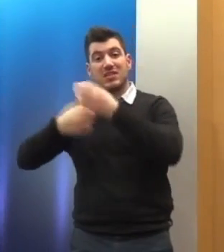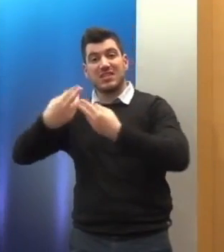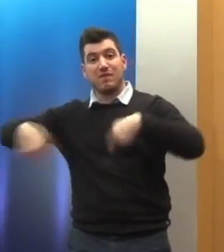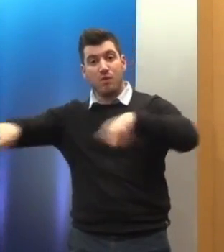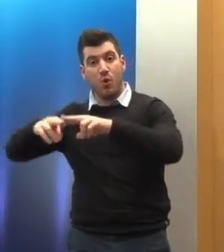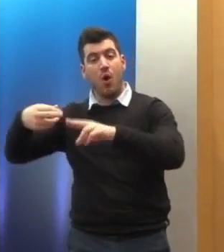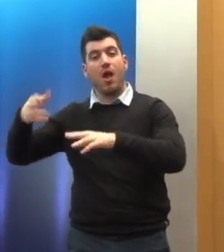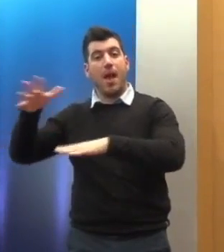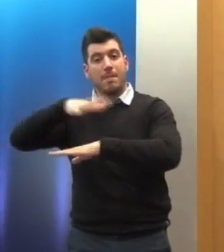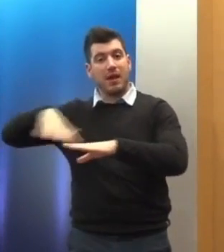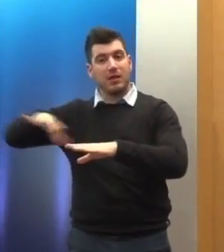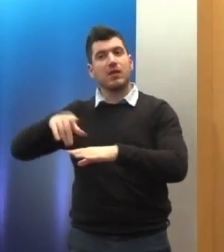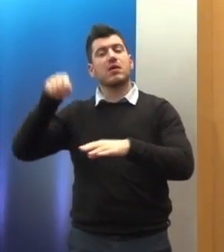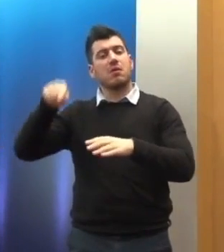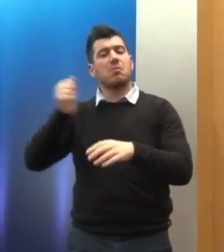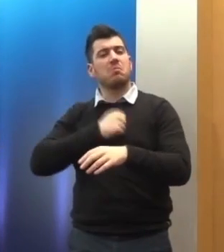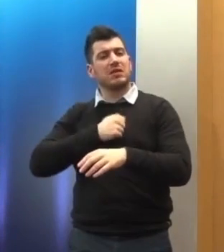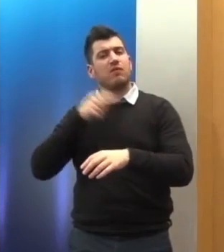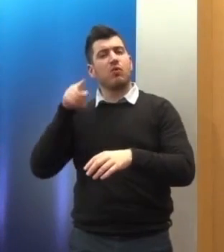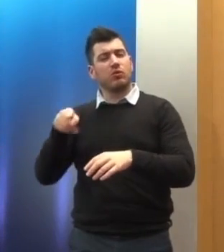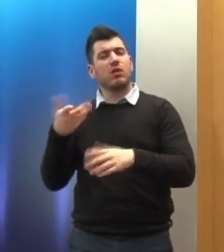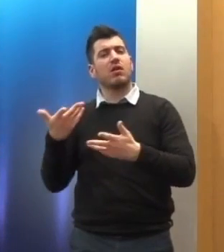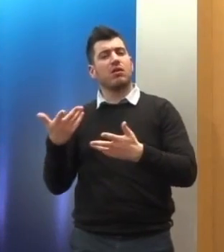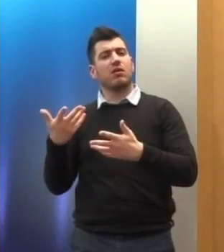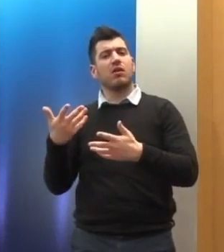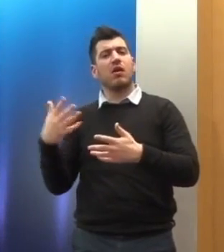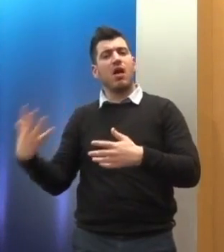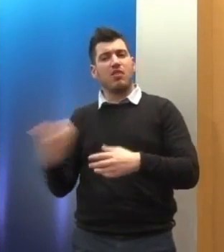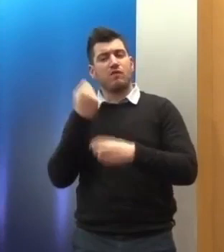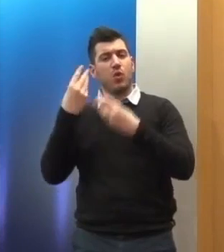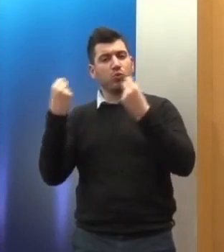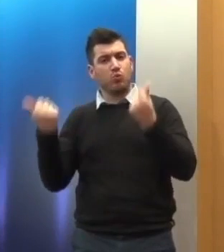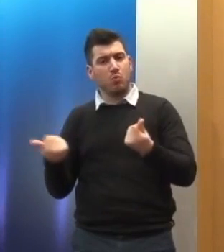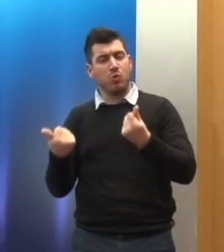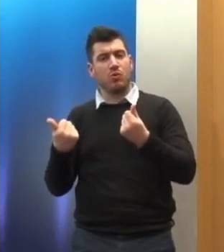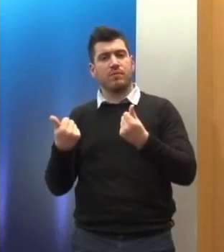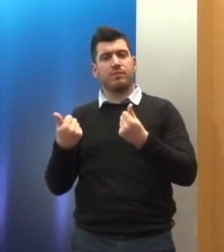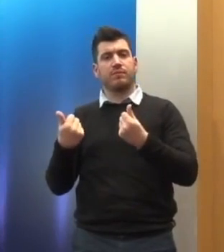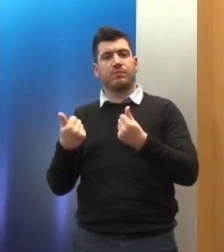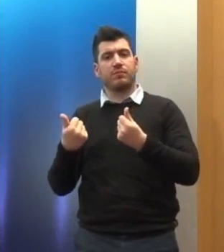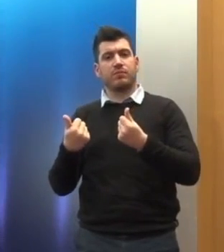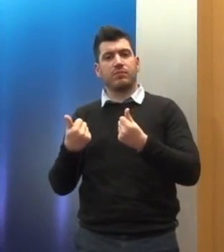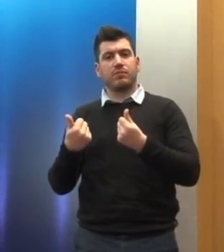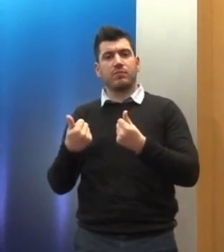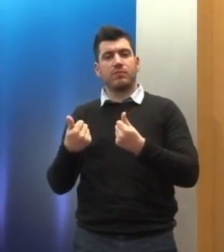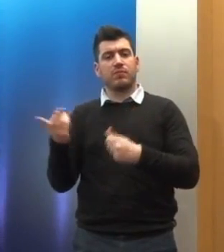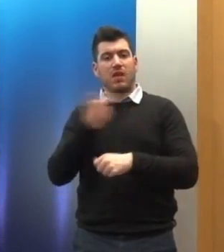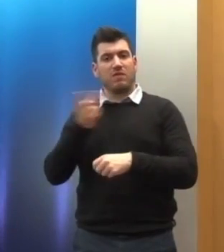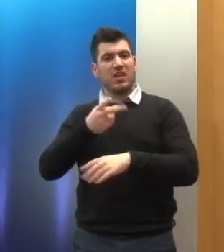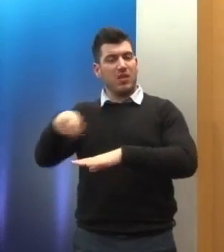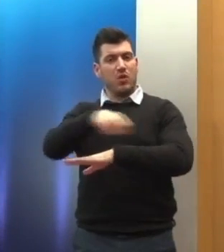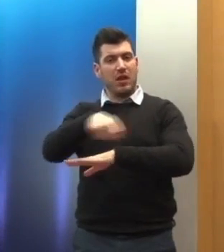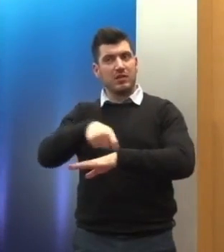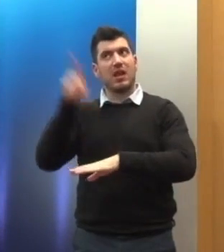κατεύθυνση προκειμένου να απορροφηθεί η εκκρεμότητα η οποία υπήρχε στις αποκλίνουσες νομολογίες των δύο δικαστηρίων του Συμβουλίου της Επικρατείας και του